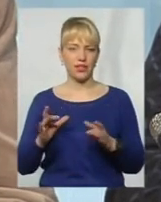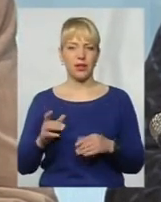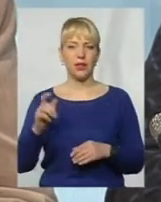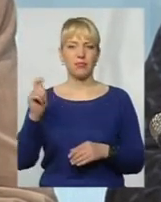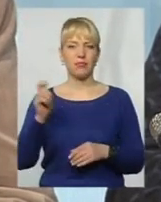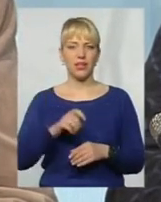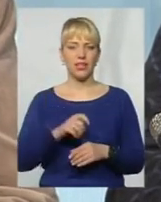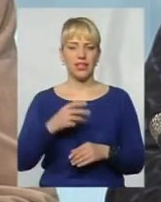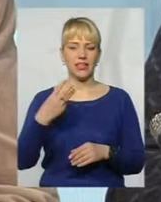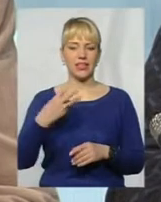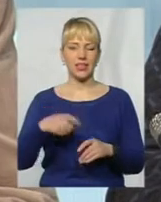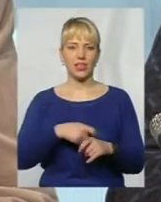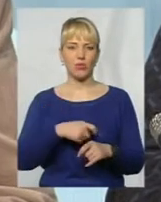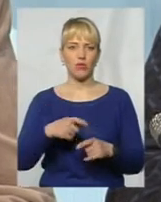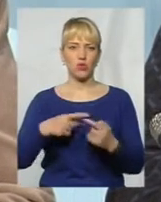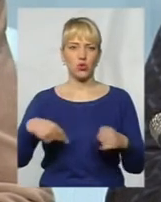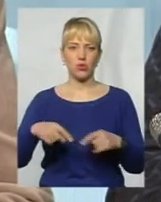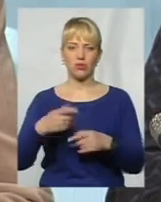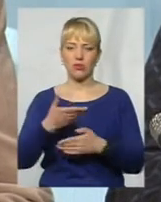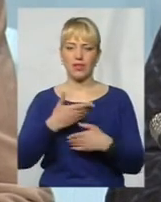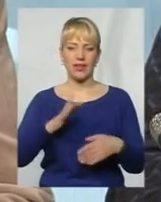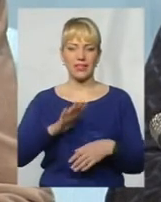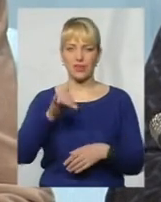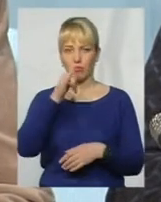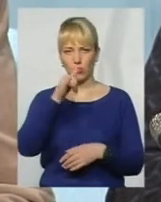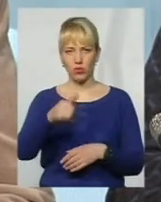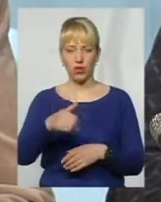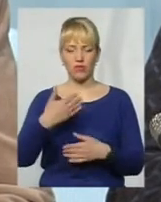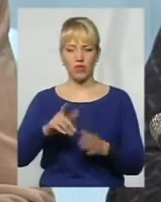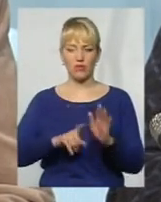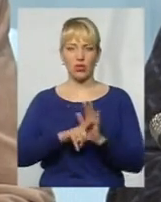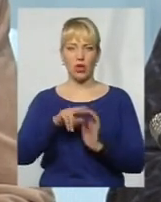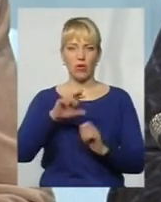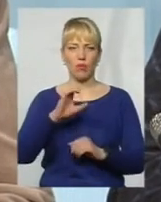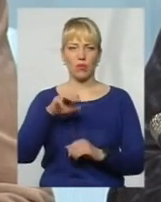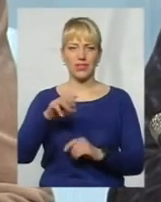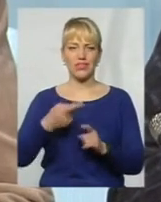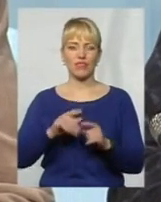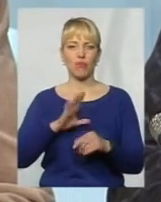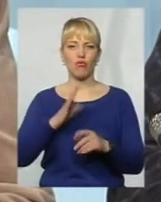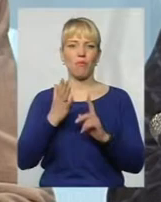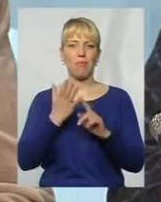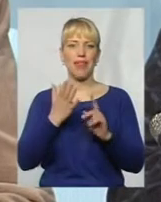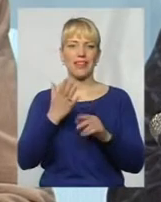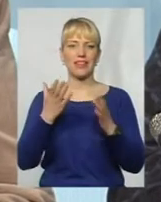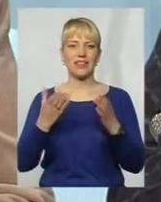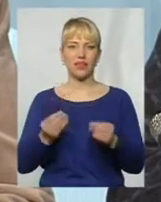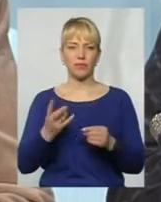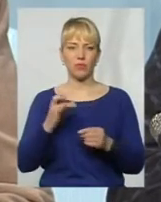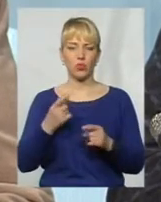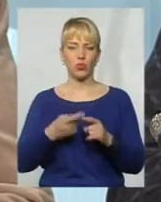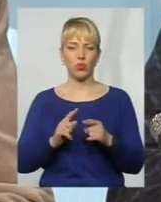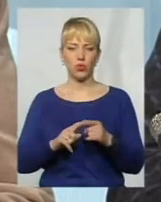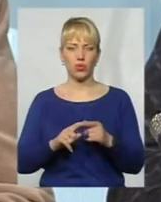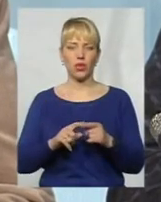приїхали на 30-ти кілометрову зону, нас не пускають, вже був пост організований, це вже четверти, п'ятий день, але тут їхала